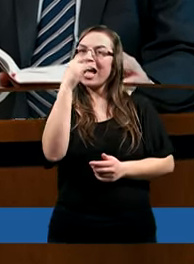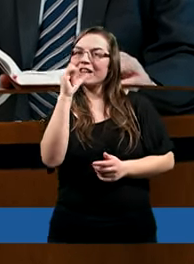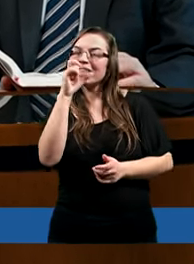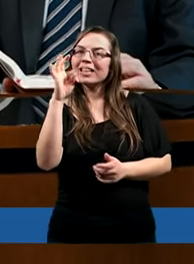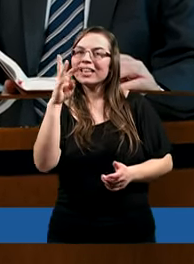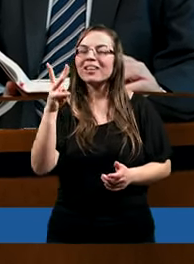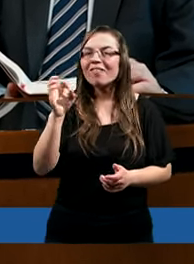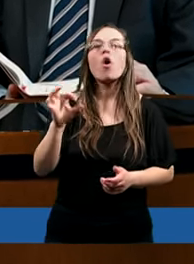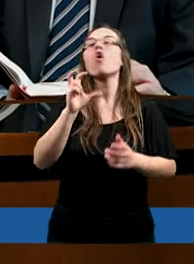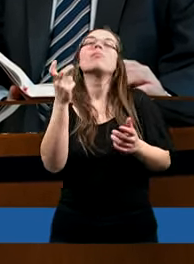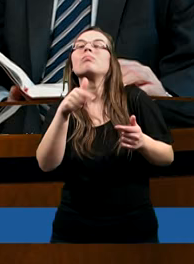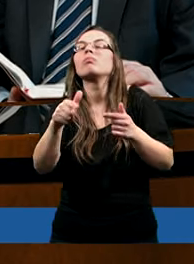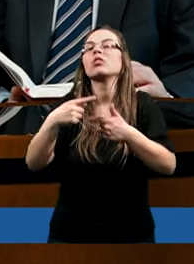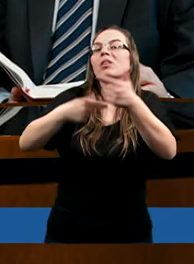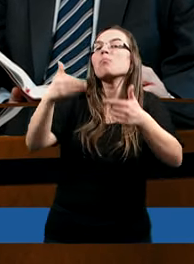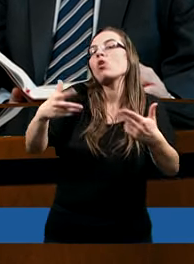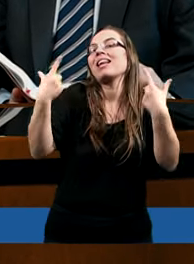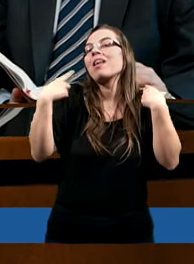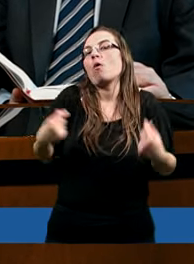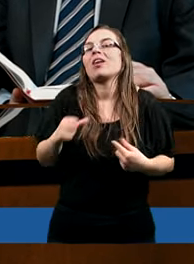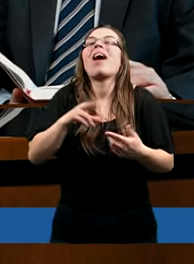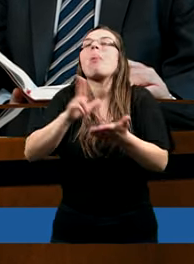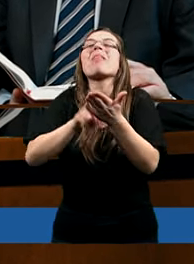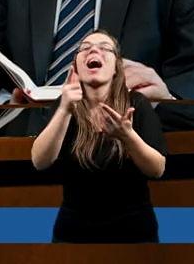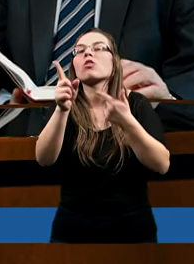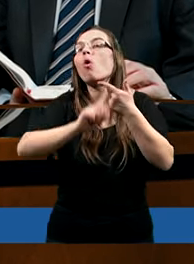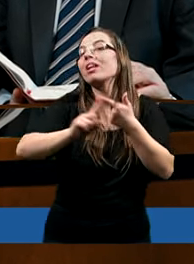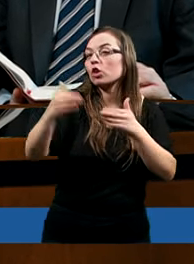spodziewać? Na co możemy liczyć?